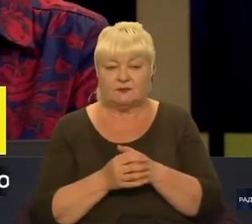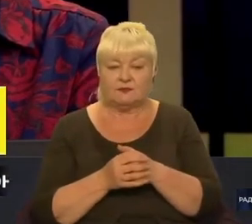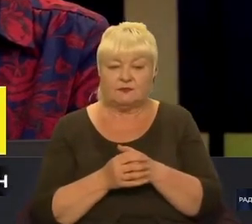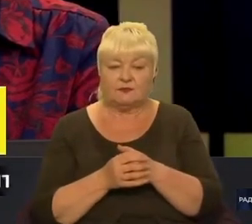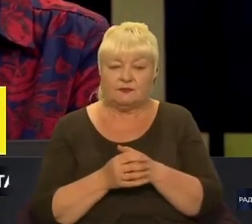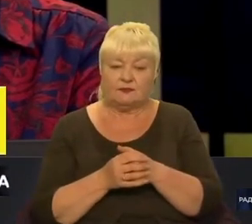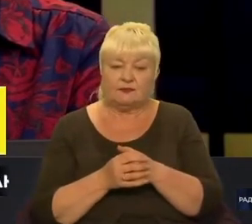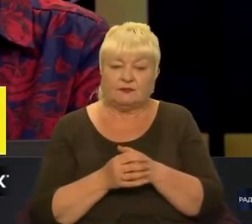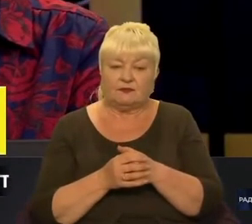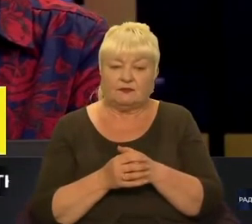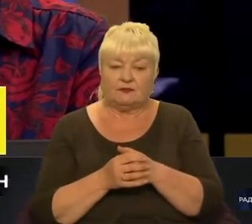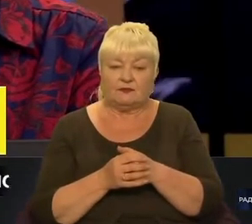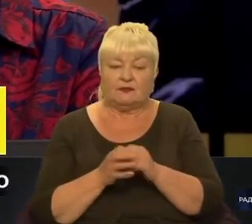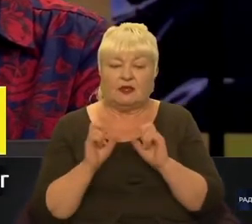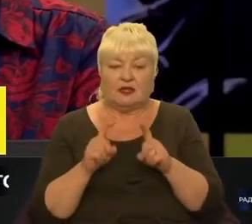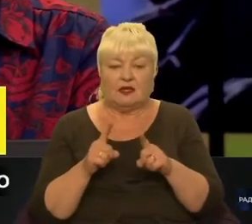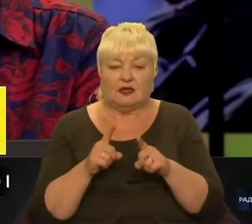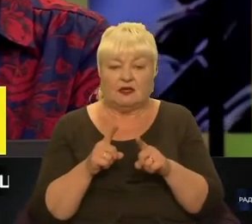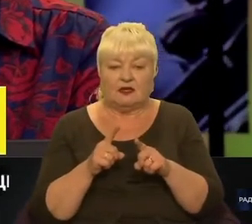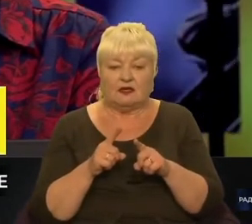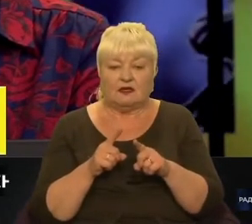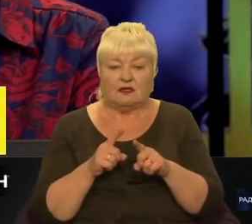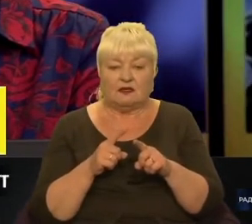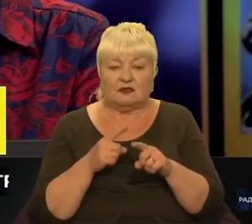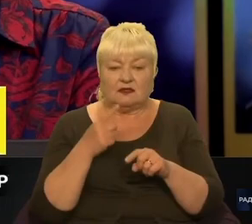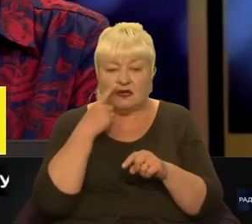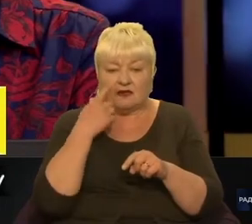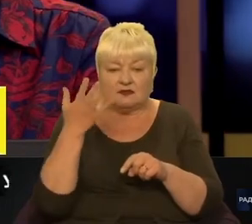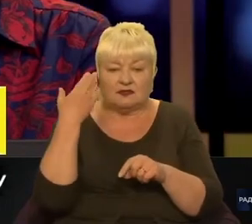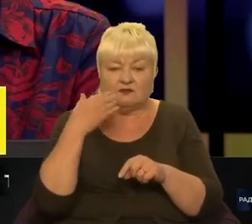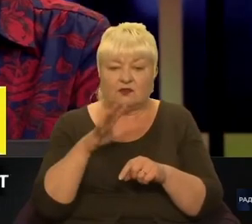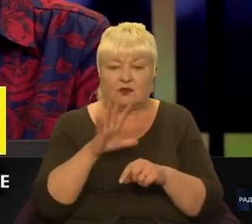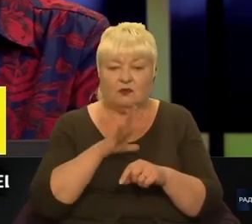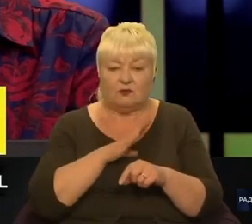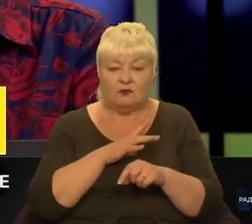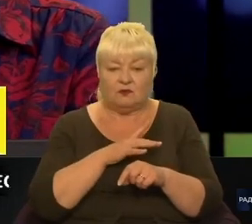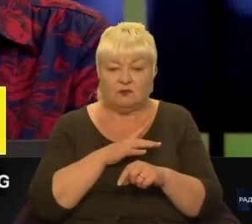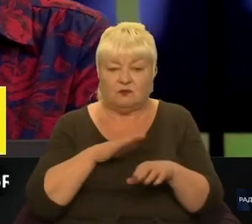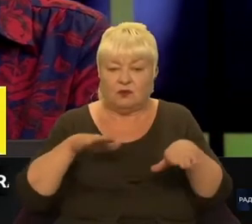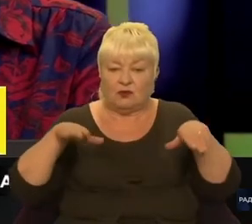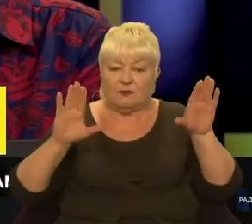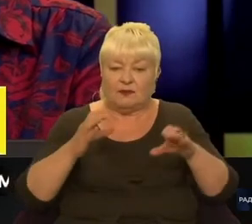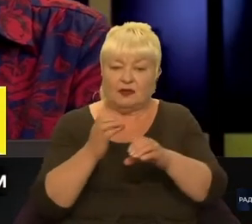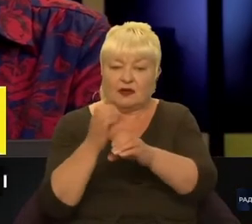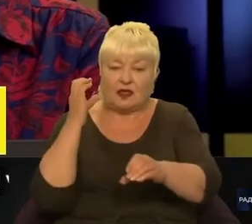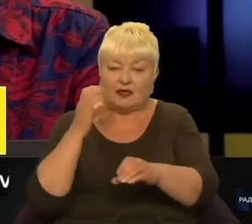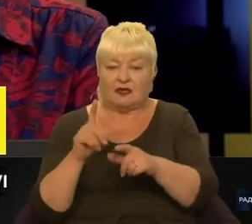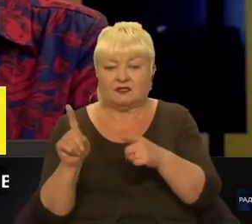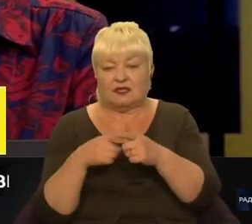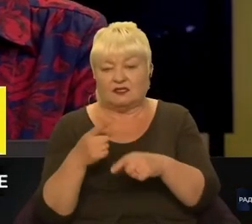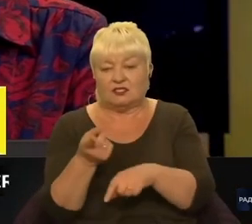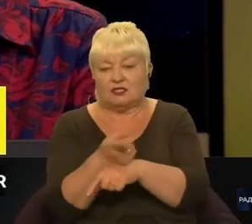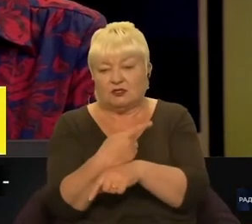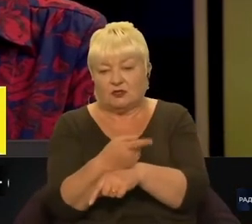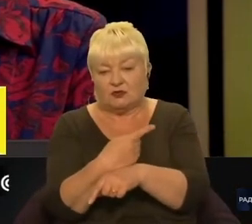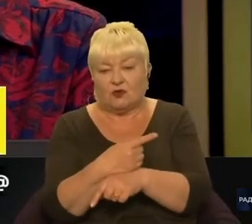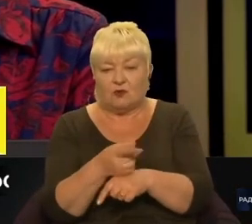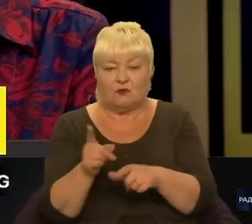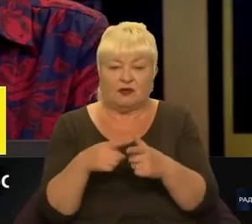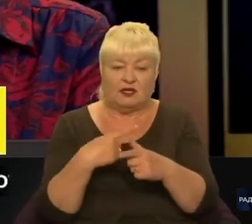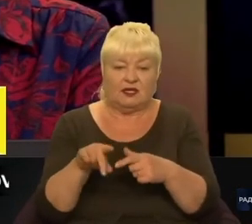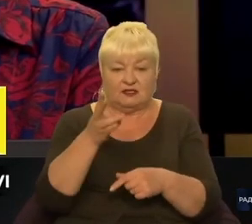Скажіть, як давно по Львову прилітали там Шахєди чи Кердаті Ракіпи, чи по Тернополю, чи по Хмельницьку?